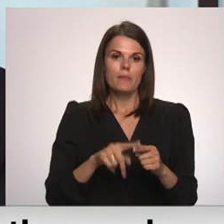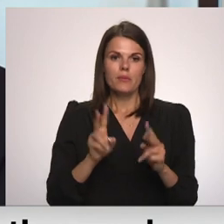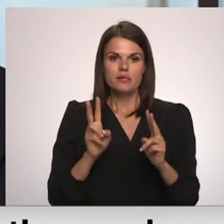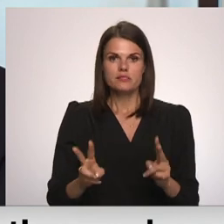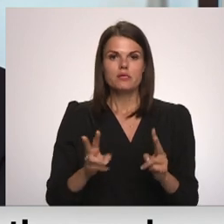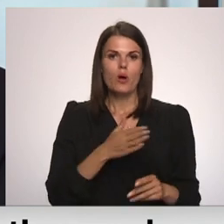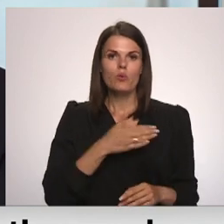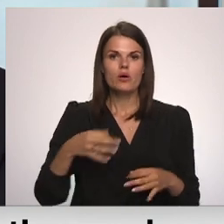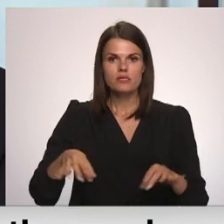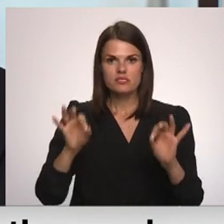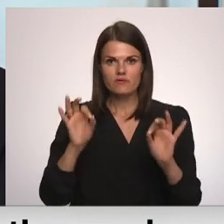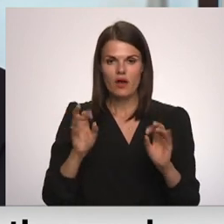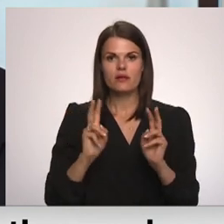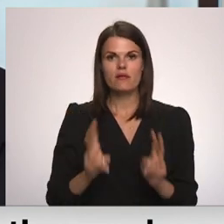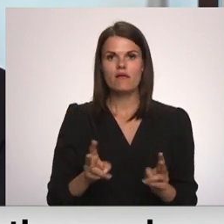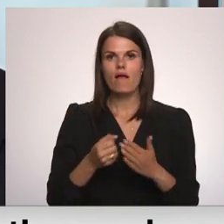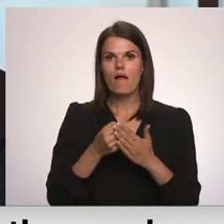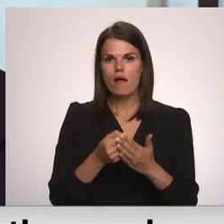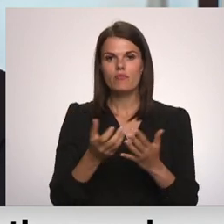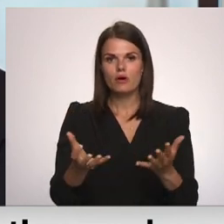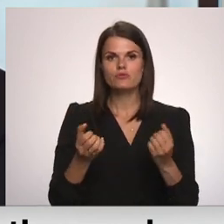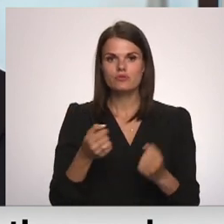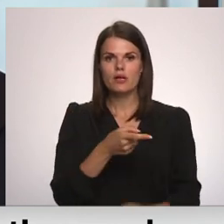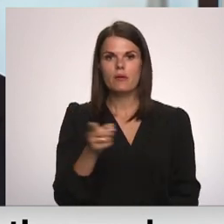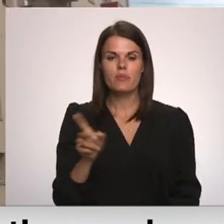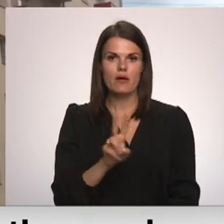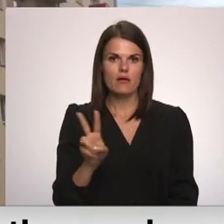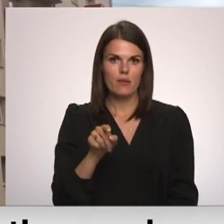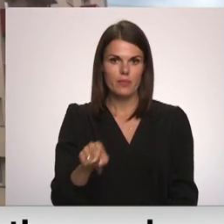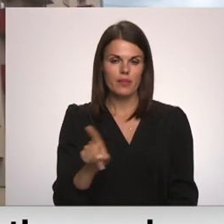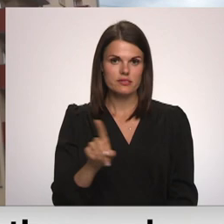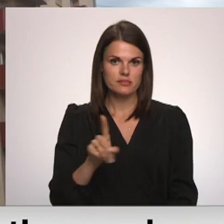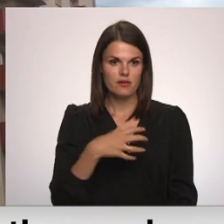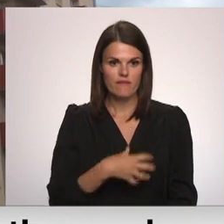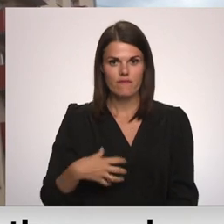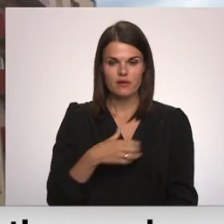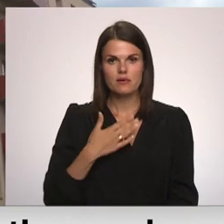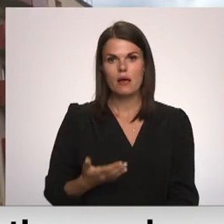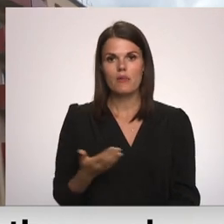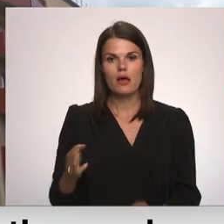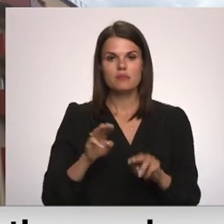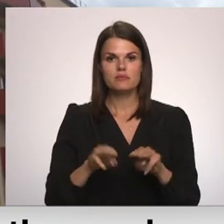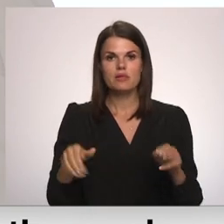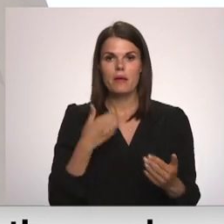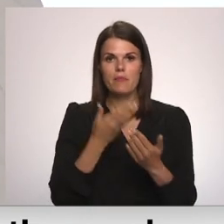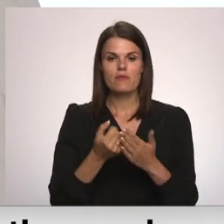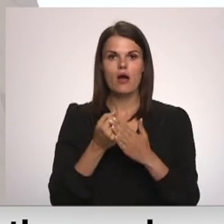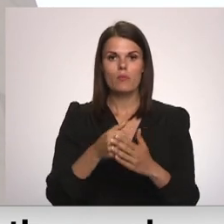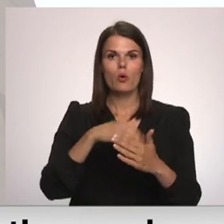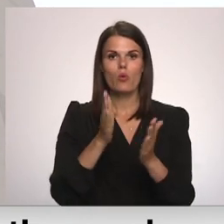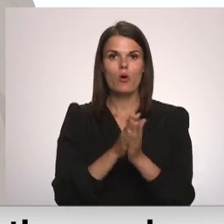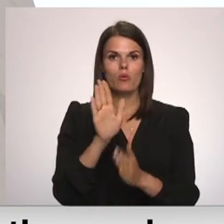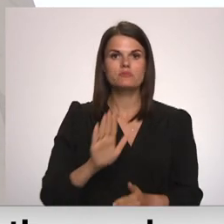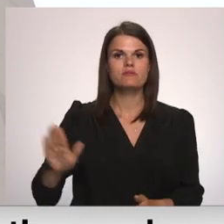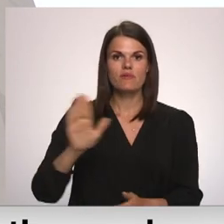tiešām, ka šo atbalstu saņem tie, kam tas ir vajadzīgs. Lekulēvis ministrijas piedāvātais atbalsta kopumas valstī varētu izmaksāt